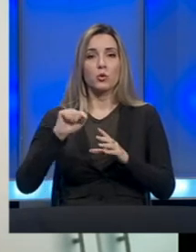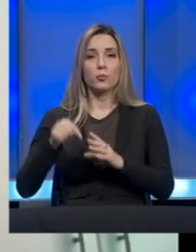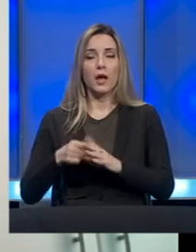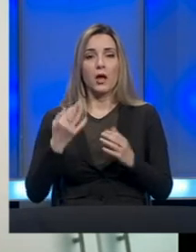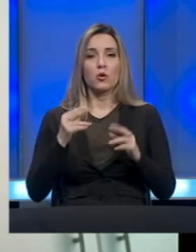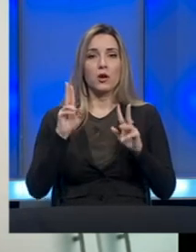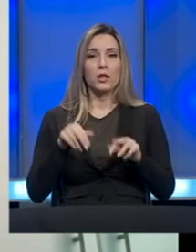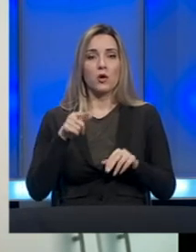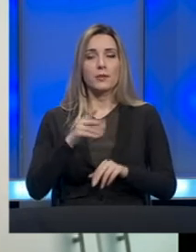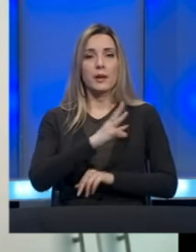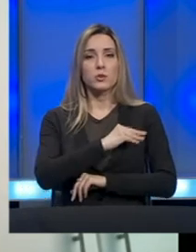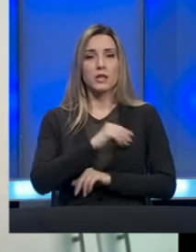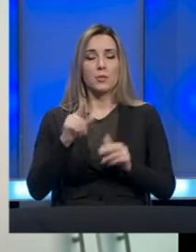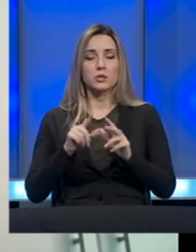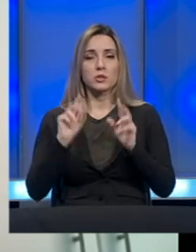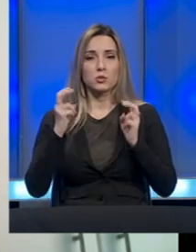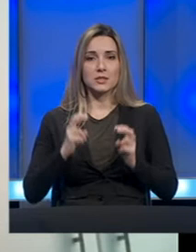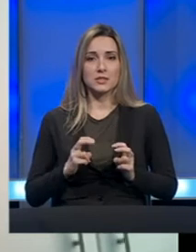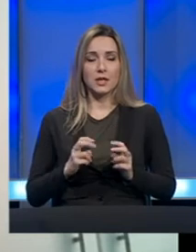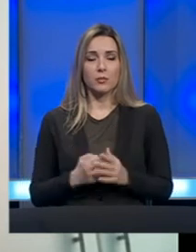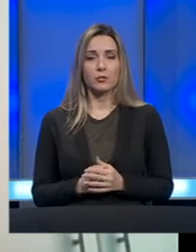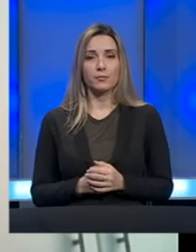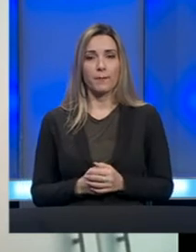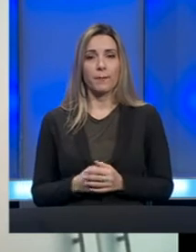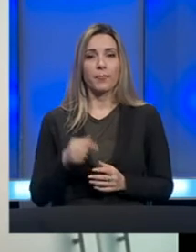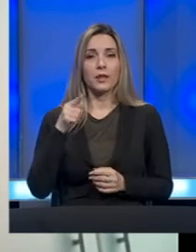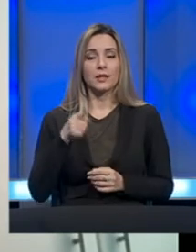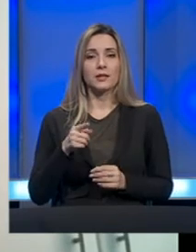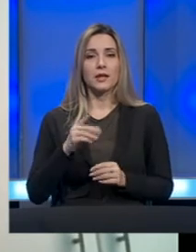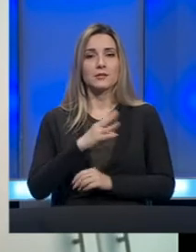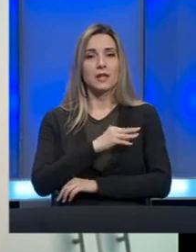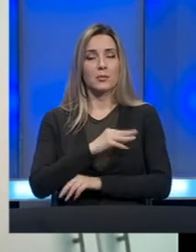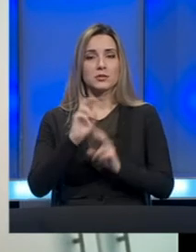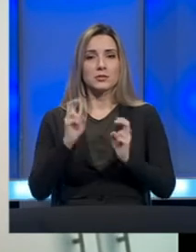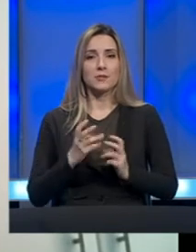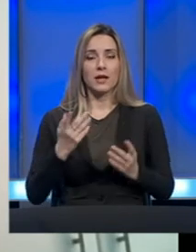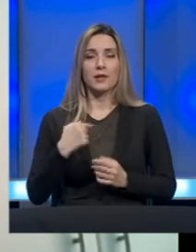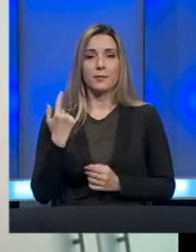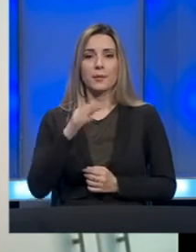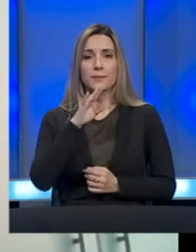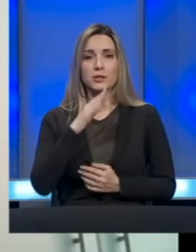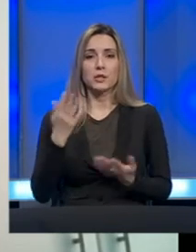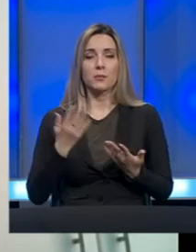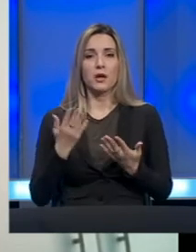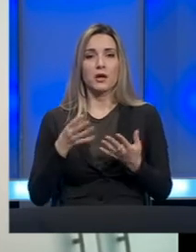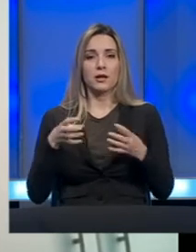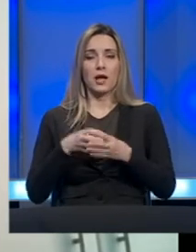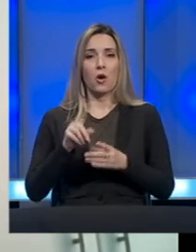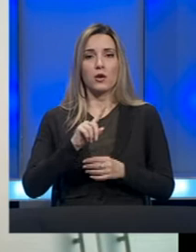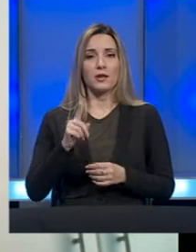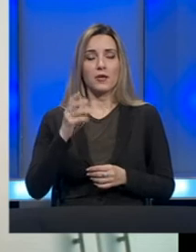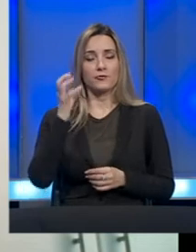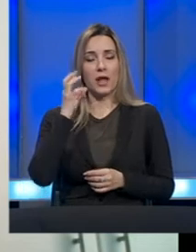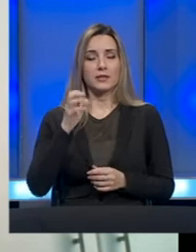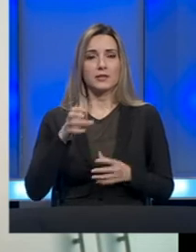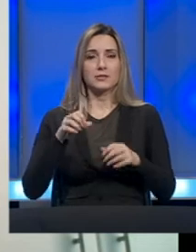imamo tih slabosti u sistemu, te slabosti sisteme kad mi pričamo evo kao NGO, kao nevladin sektor,